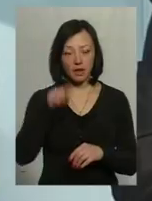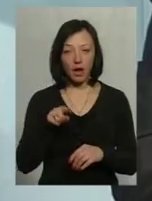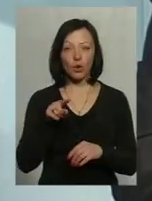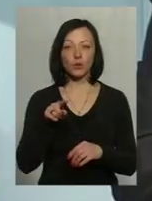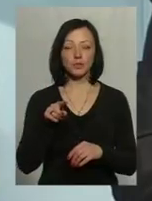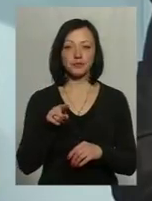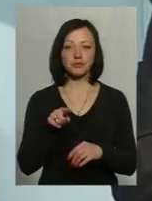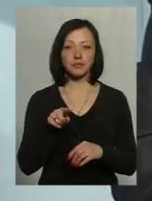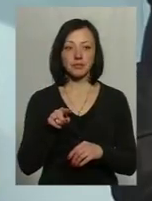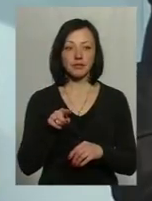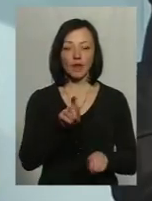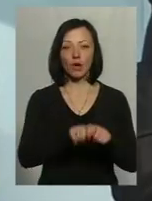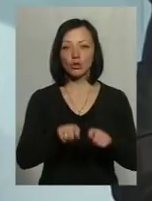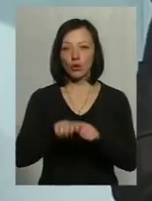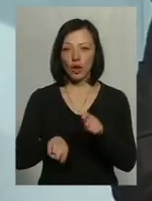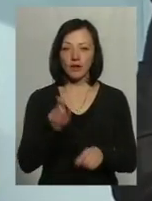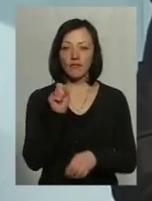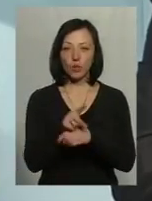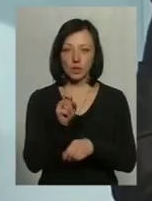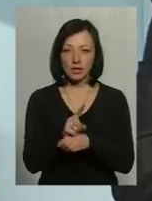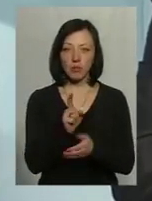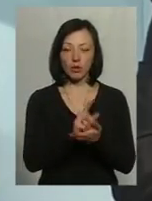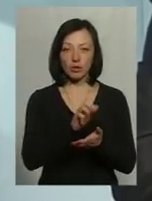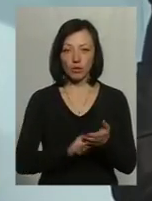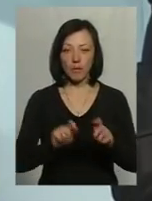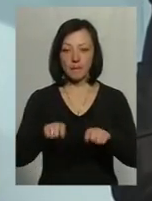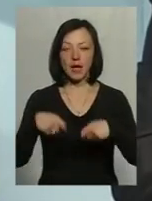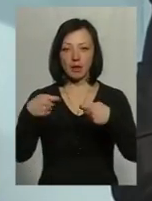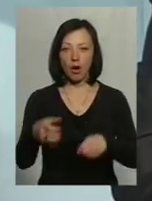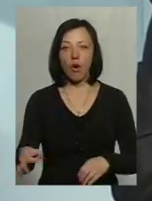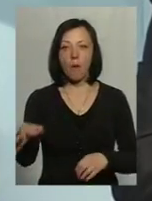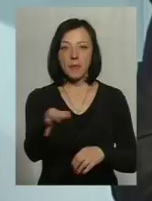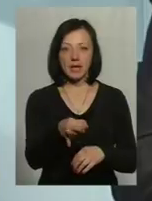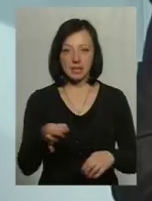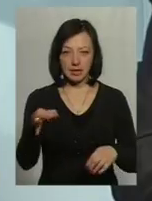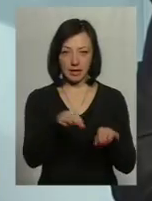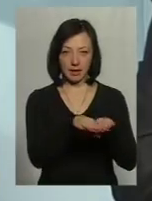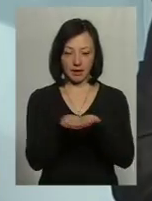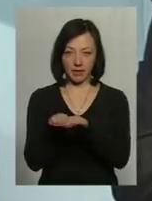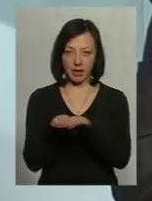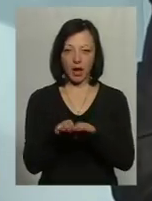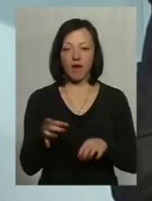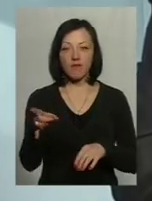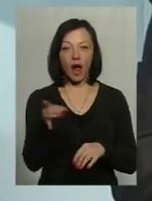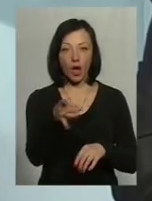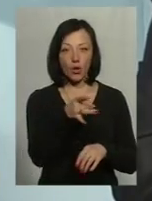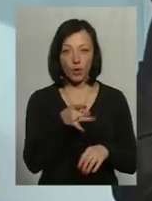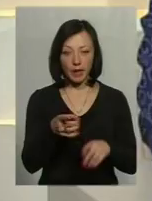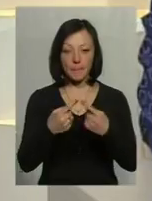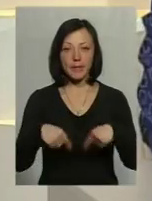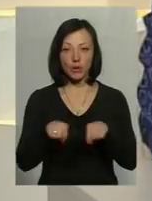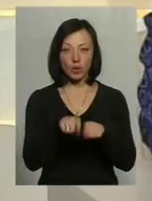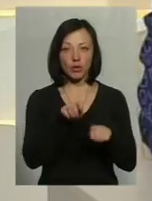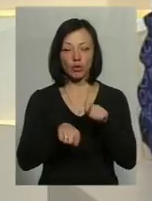контрольні функції у фіскальній службі передану повністю на обласний підрозділ, обласний рівень. Тобто в районах підрозділів